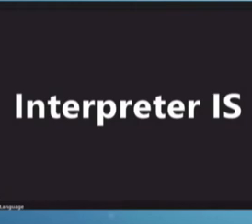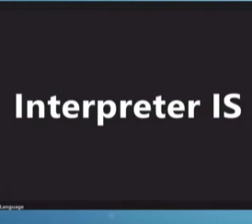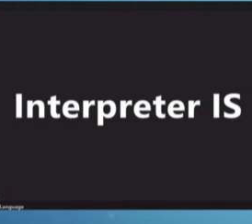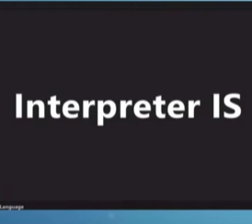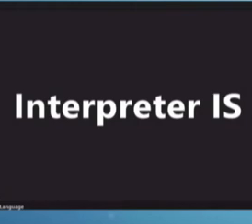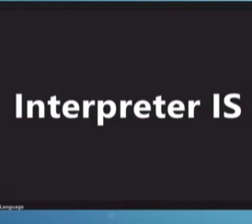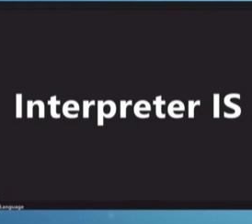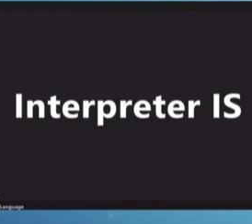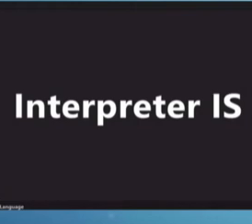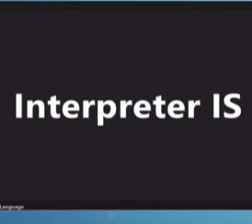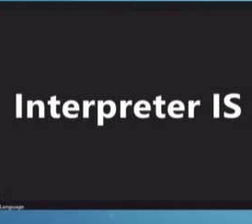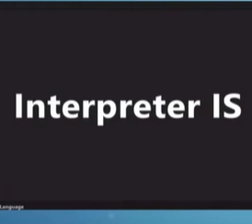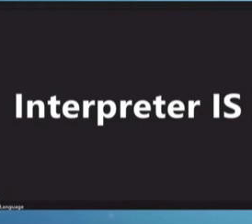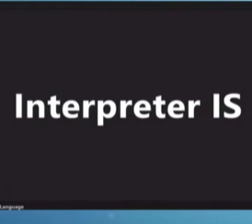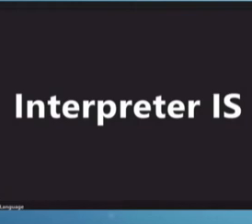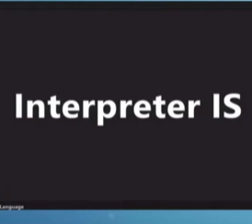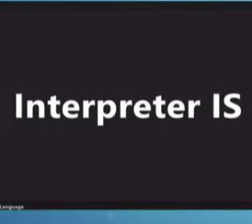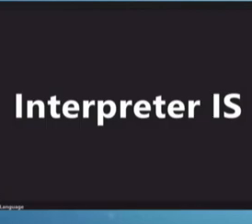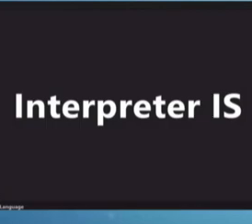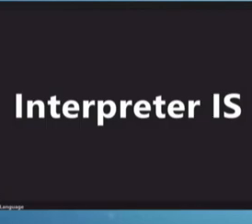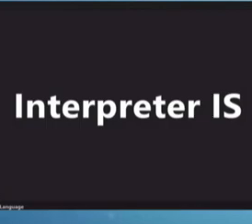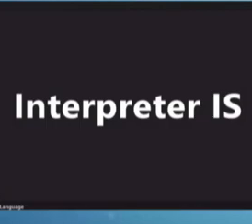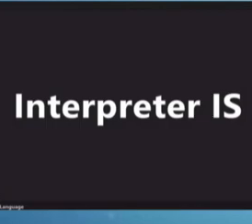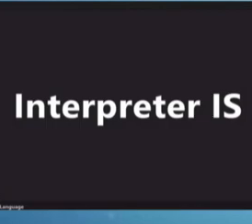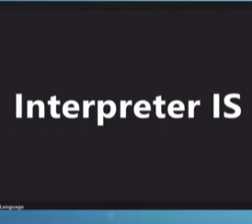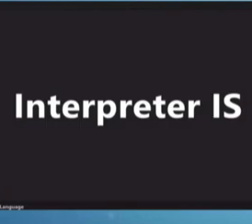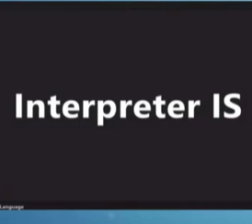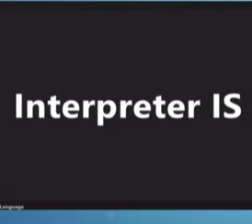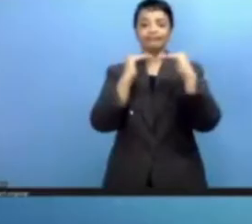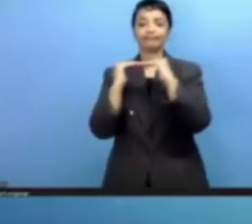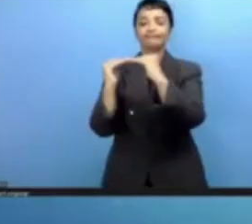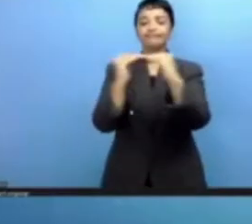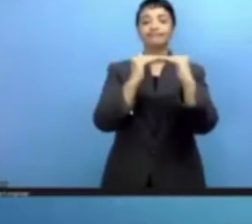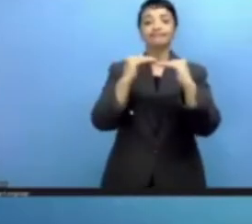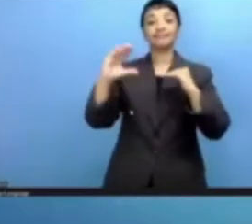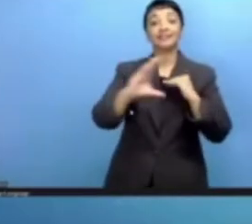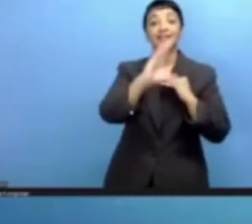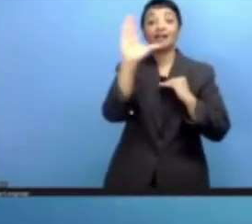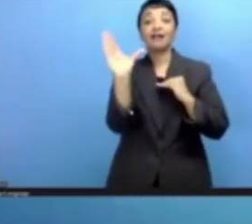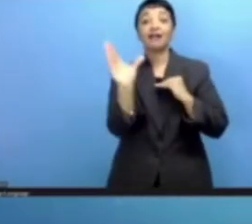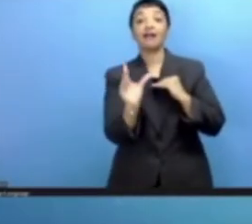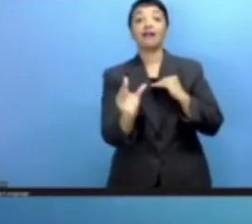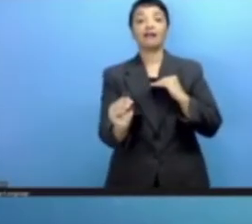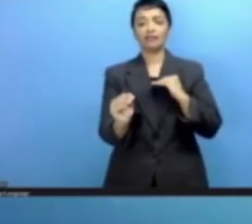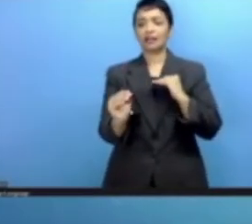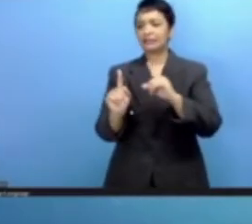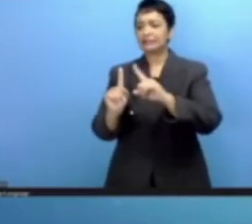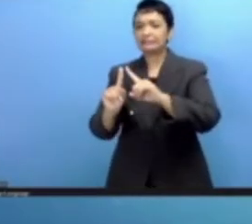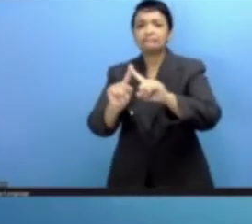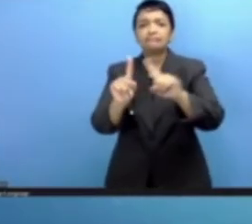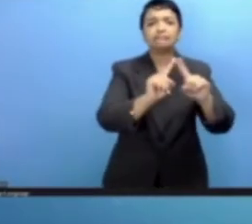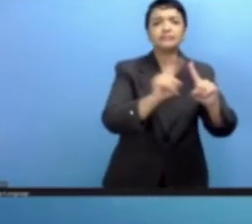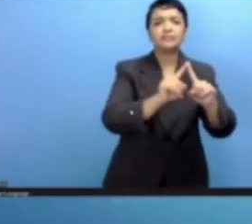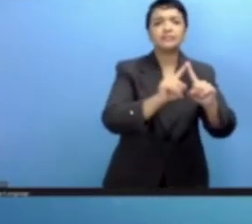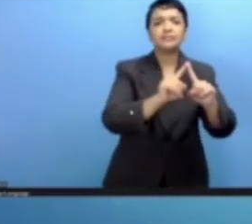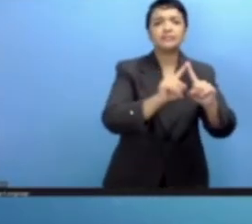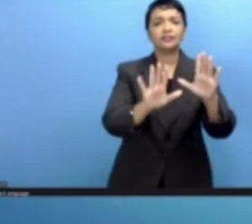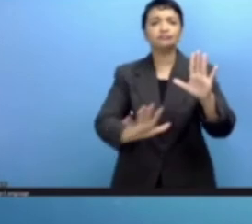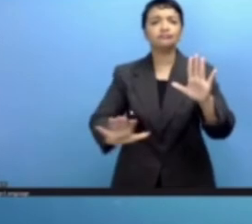ومن خلال تدابير الرامية إلى سد الثغرات الرقمية فإن